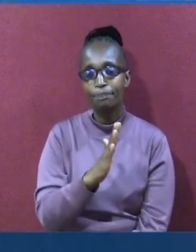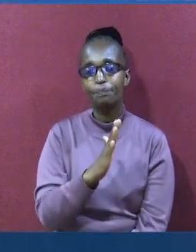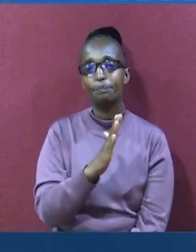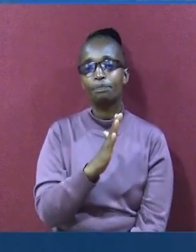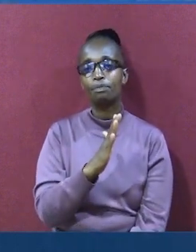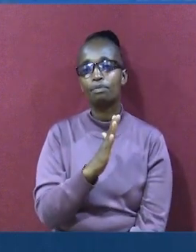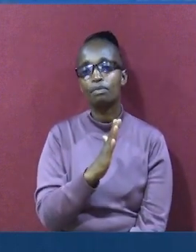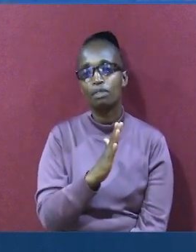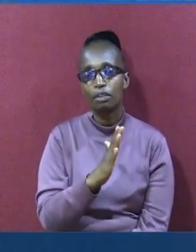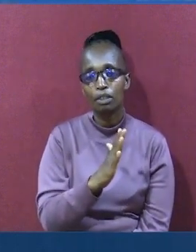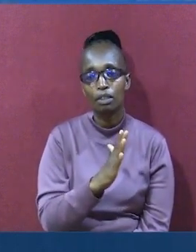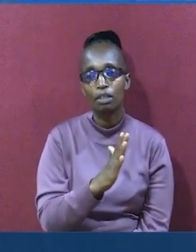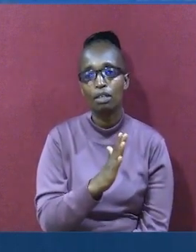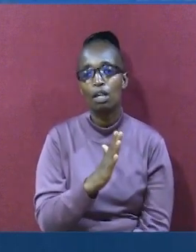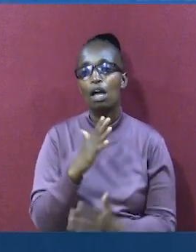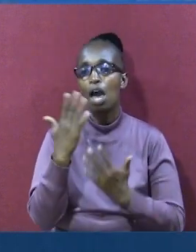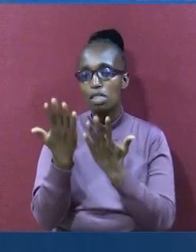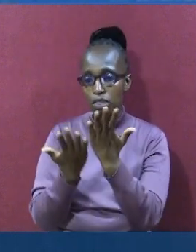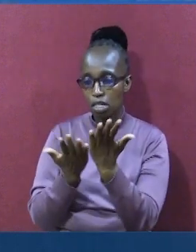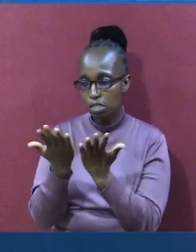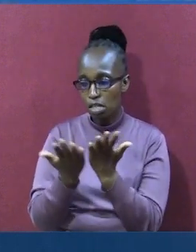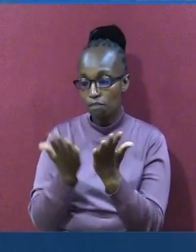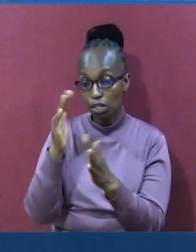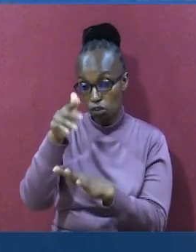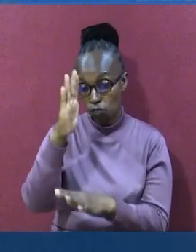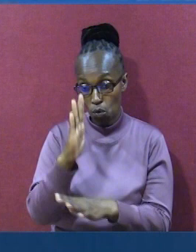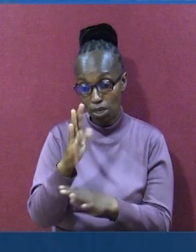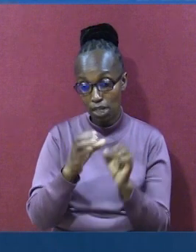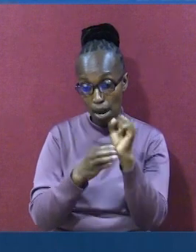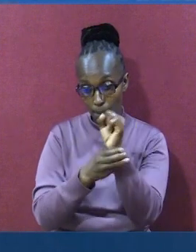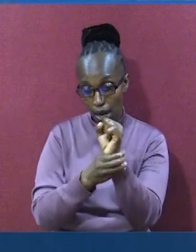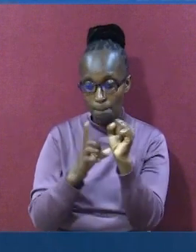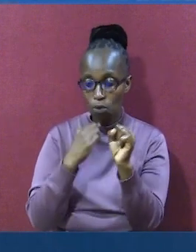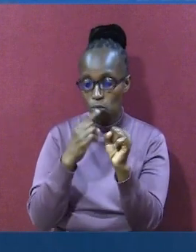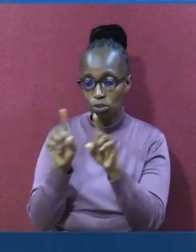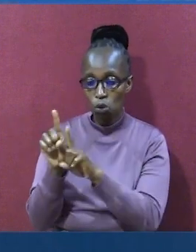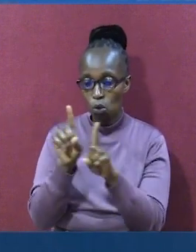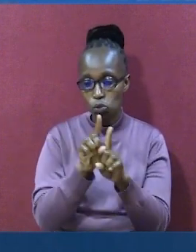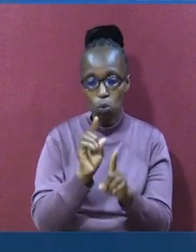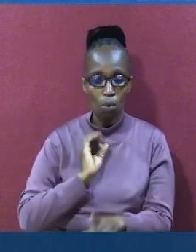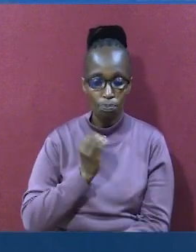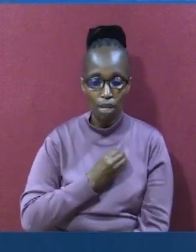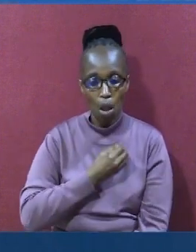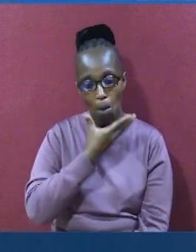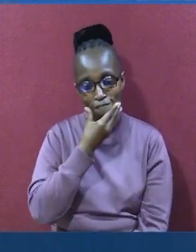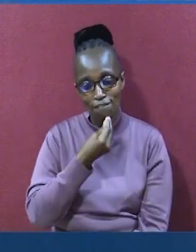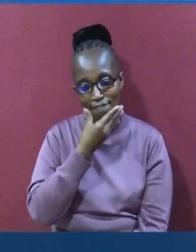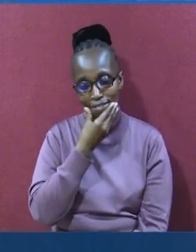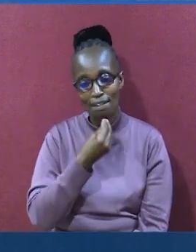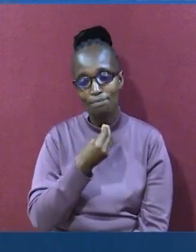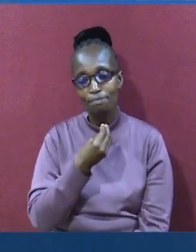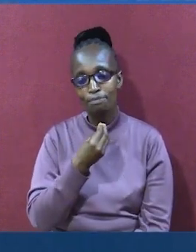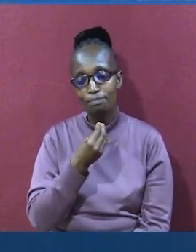vile tunavijuwa mtumishi wa mungu Ibrahimu. Ambaye ni baba yetu. Baba.